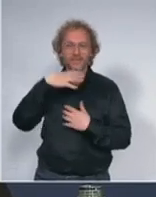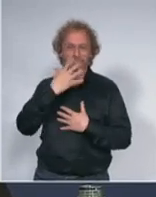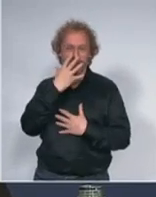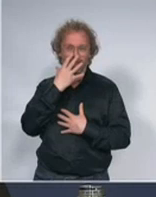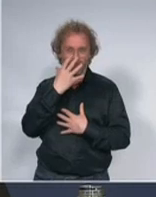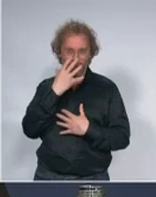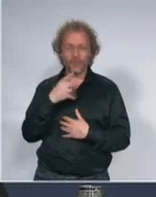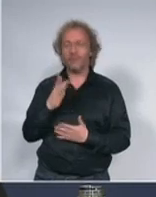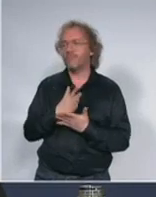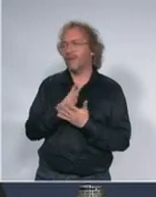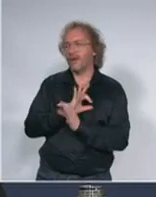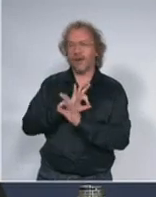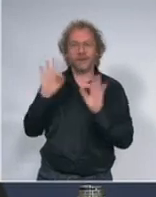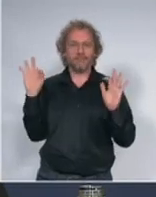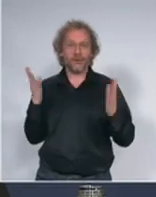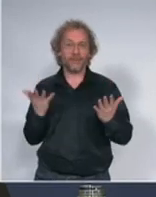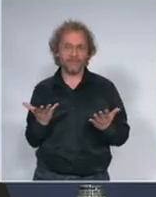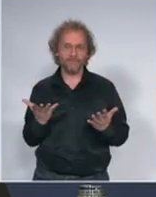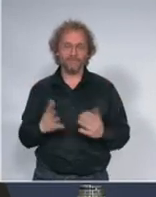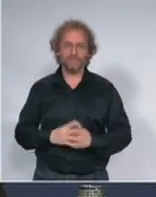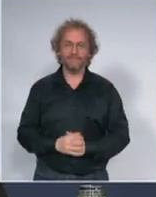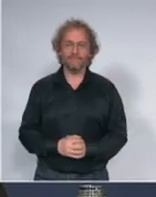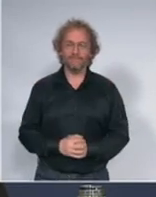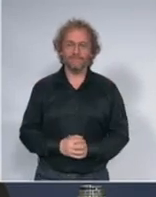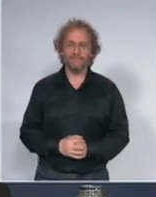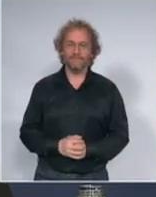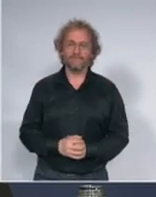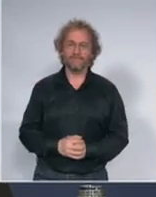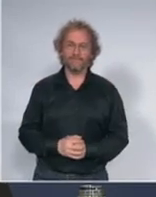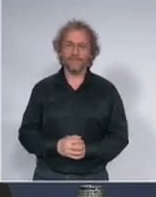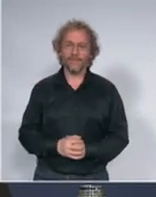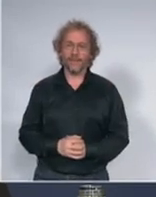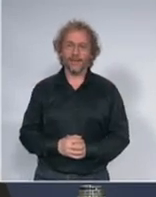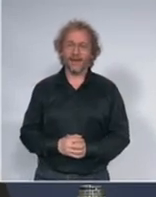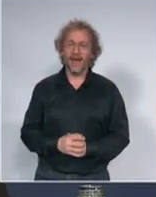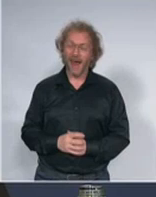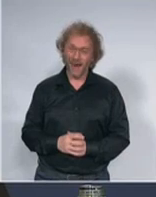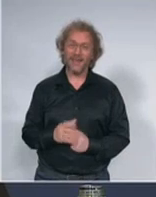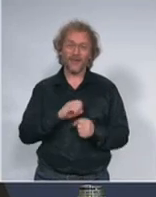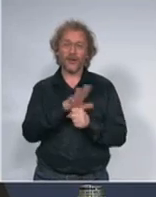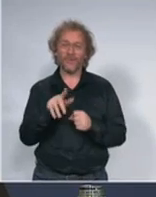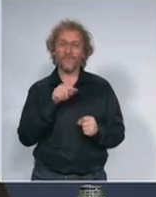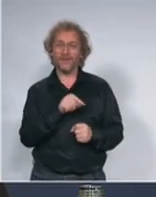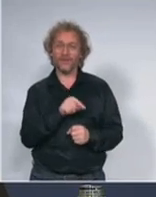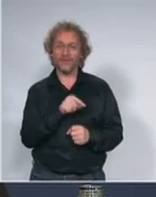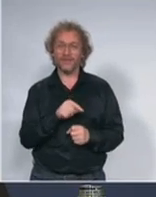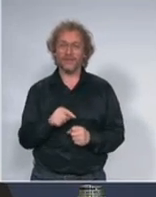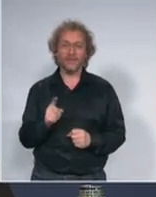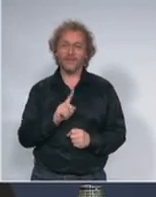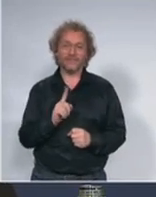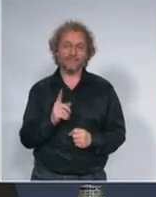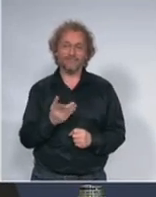ali virus to ne pita ali gledajući